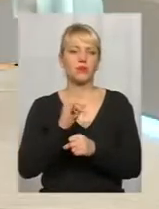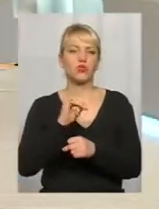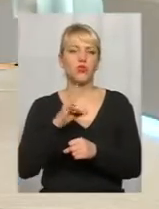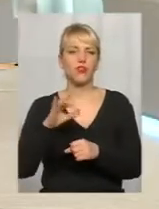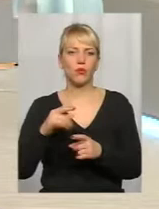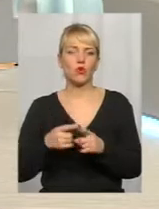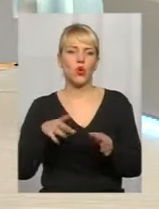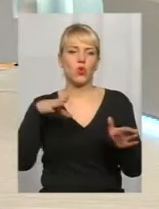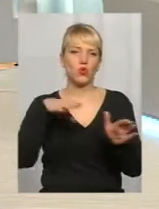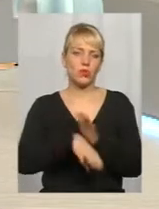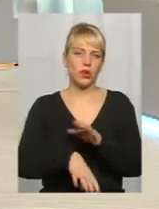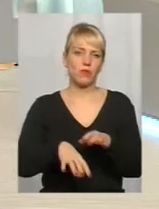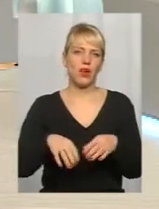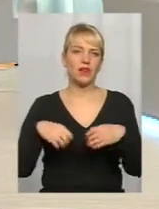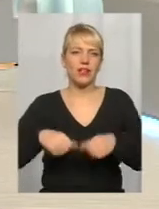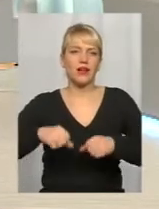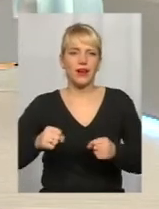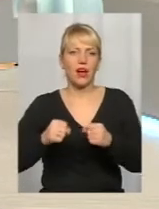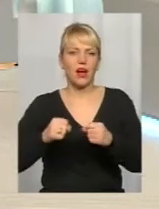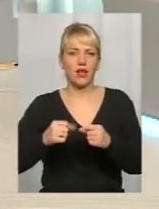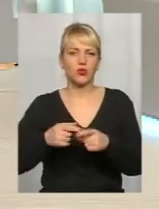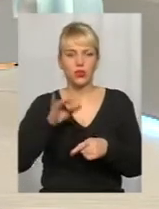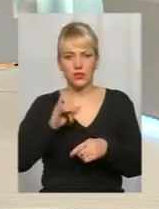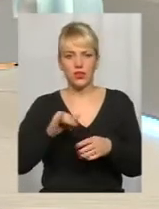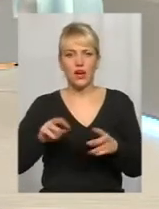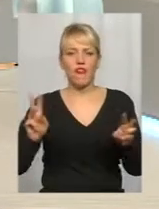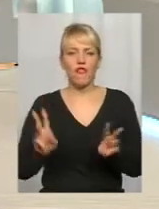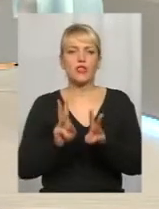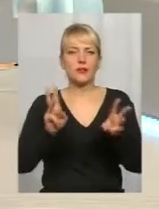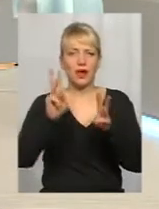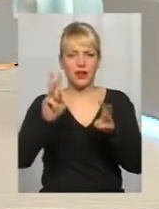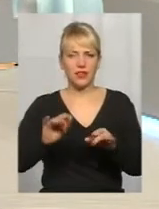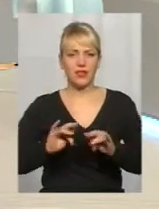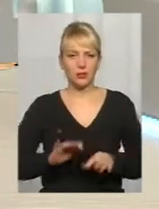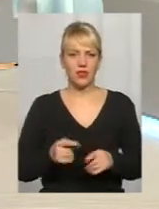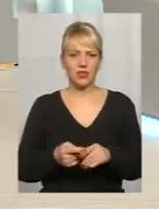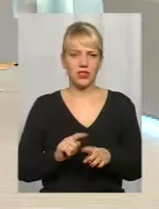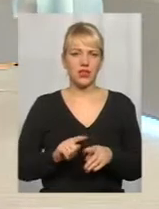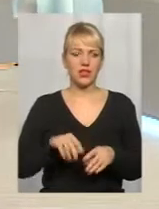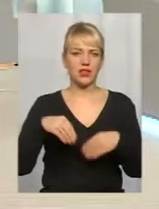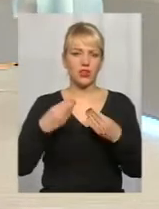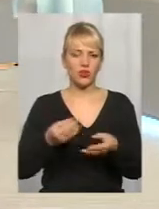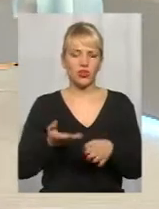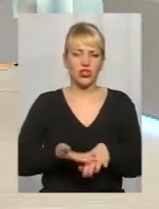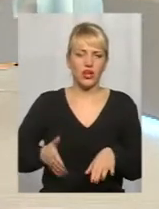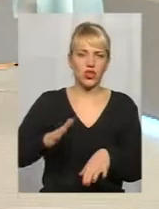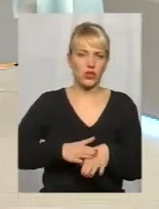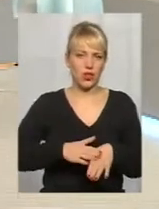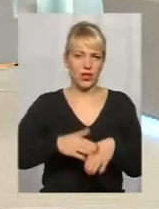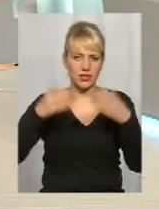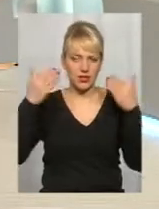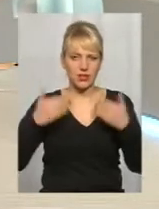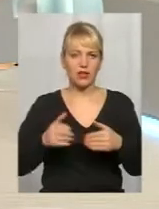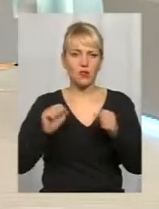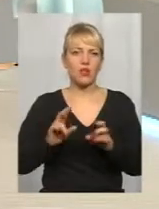лихорадку, усугубляють вот этот воспалительний процес, то есть, усугубляють тяжесть состояния. Можуть, нашкоди. Ну, безусловно, то есть,